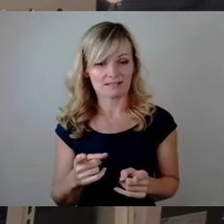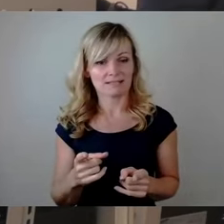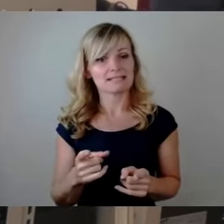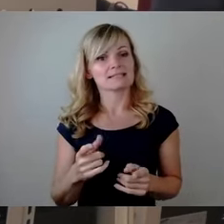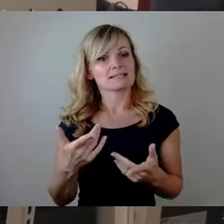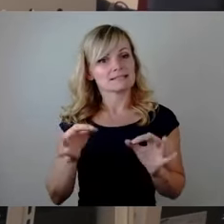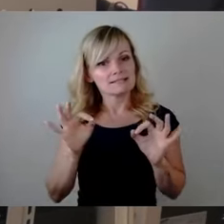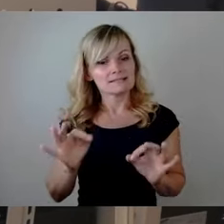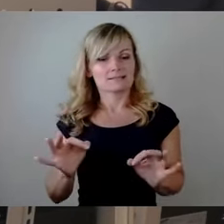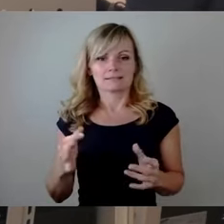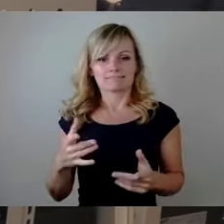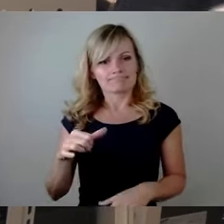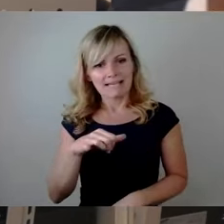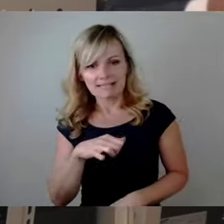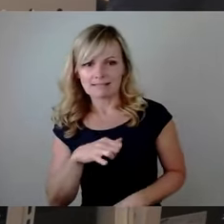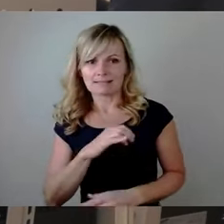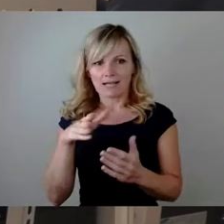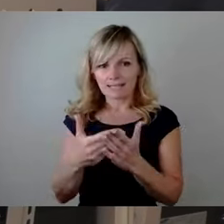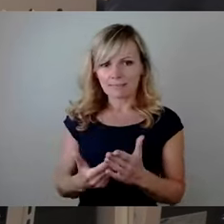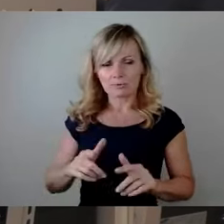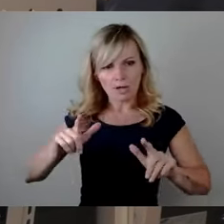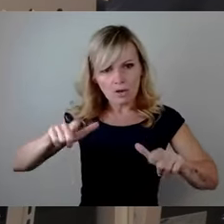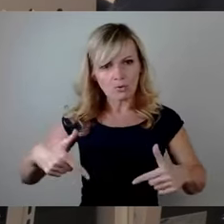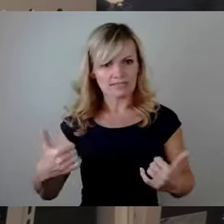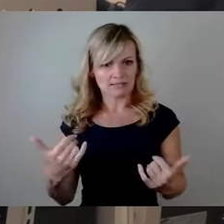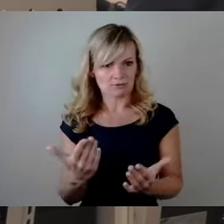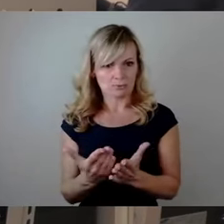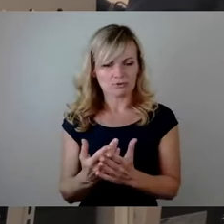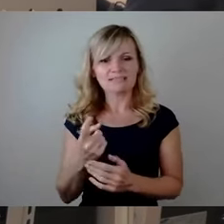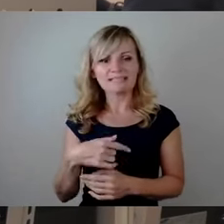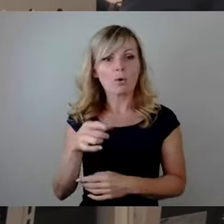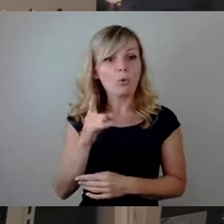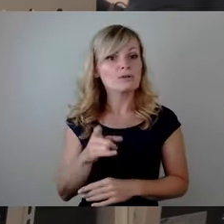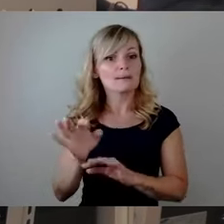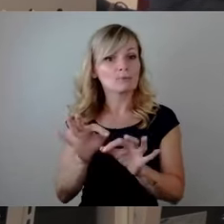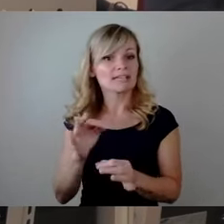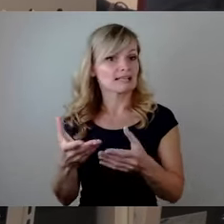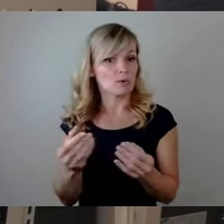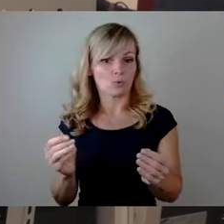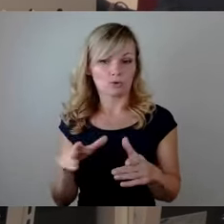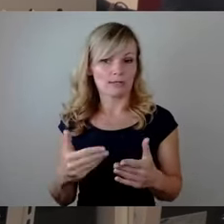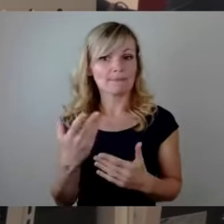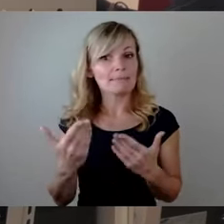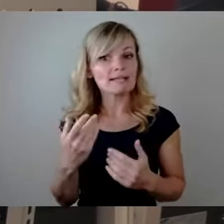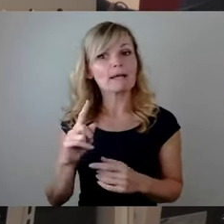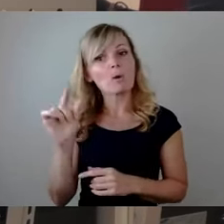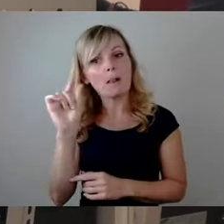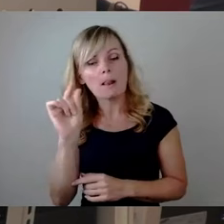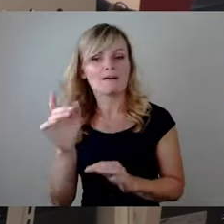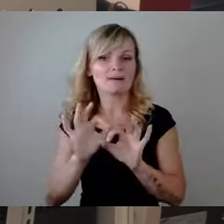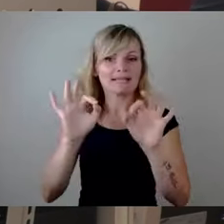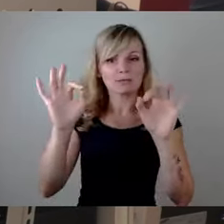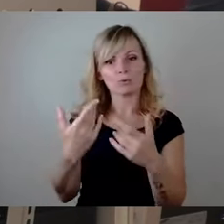Angebote auch jetzt schon zum Start bringen. Da gibt es manchmal auch nicht die 100-Prozent-Lösung. Manch auch kleinere Verbesserungen in der Infrastruktur